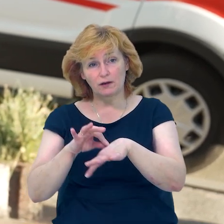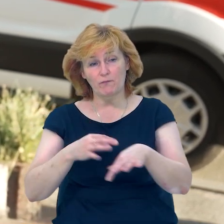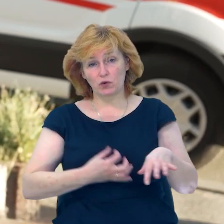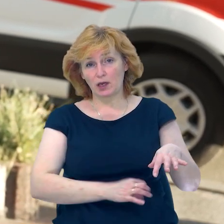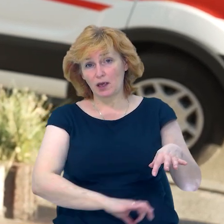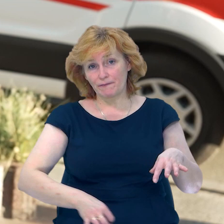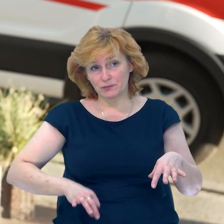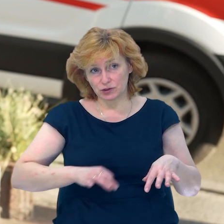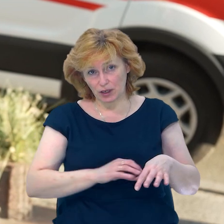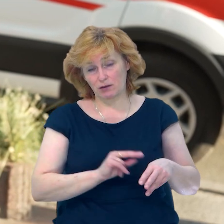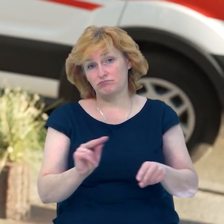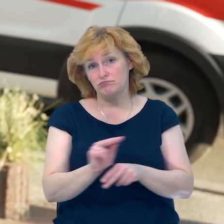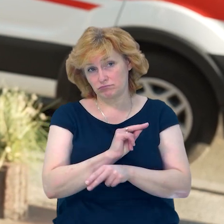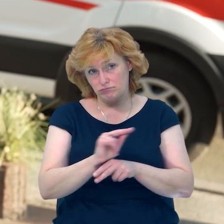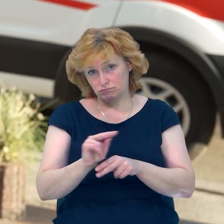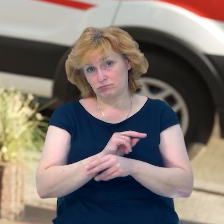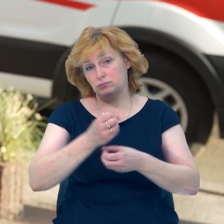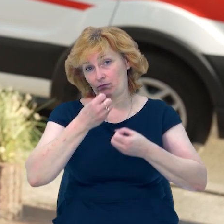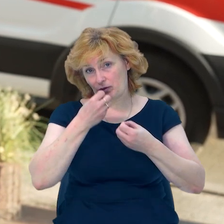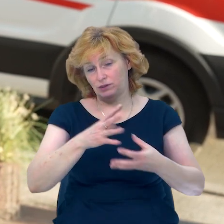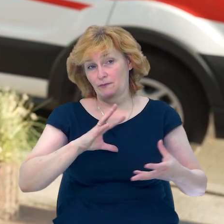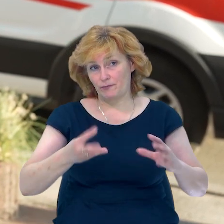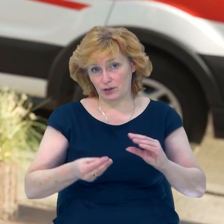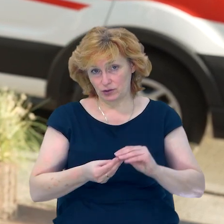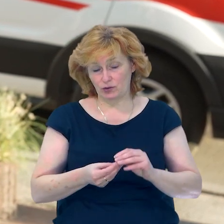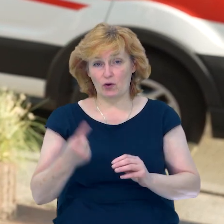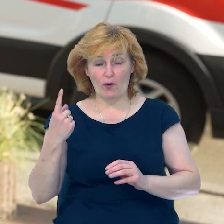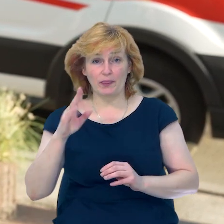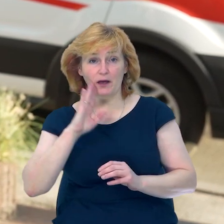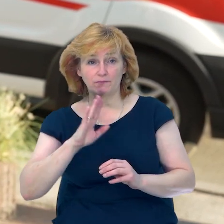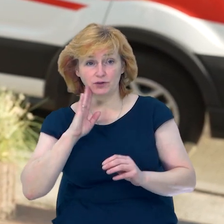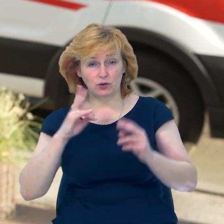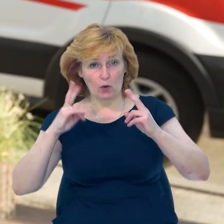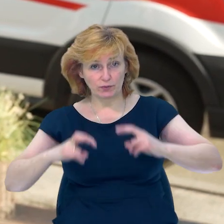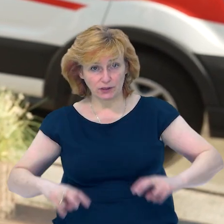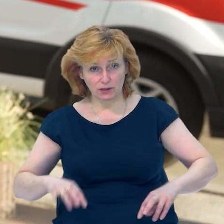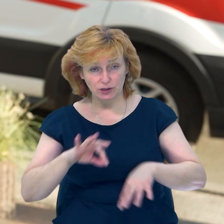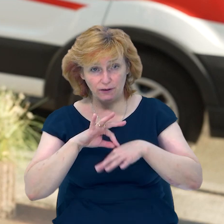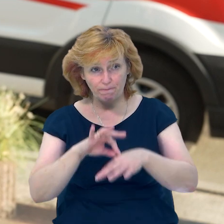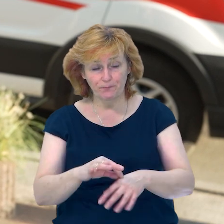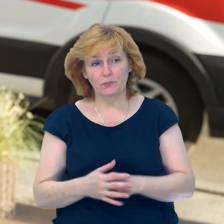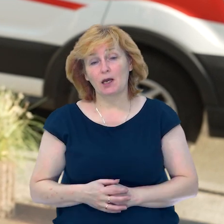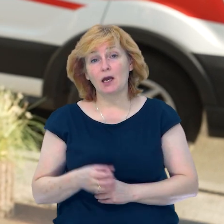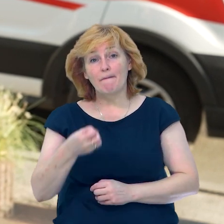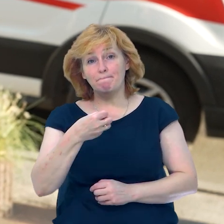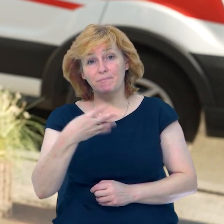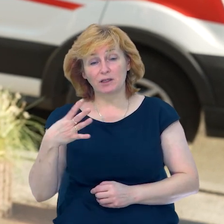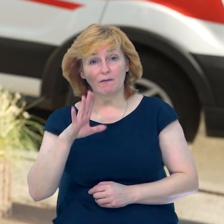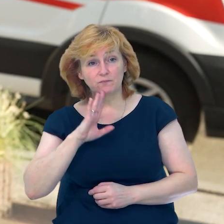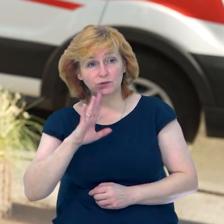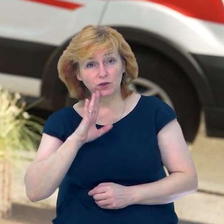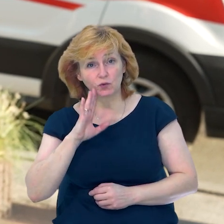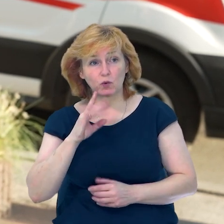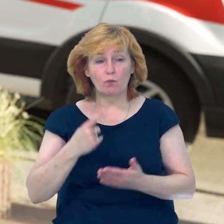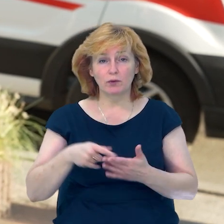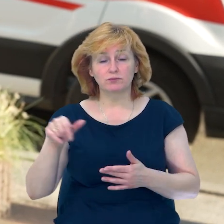проліковані. З позитивним результатом одна наразі проходить обстеження. І виявлено 15 жінок з